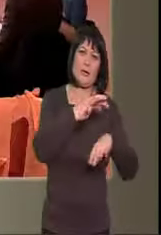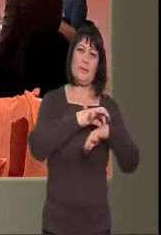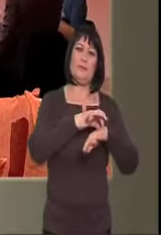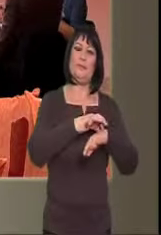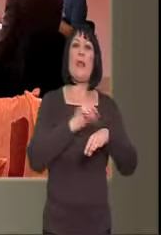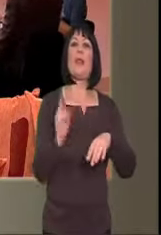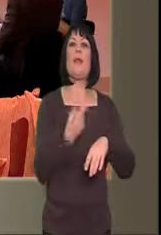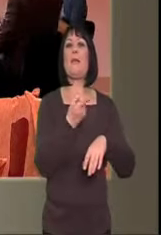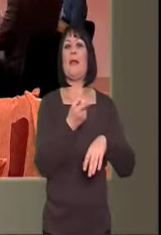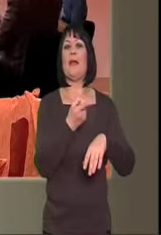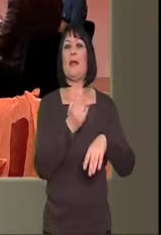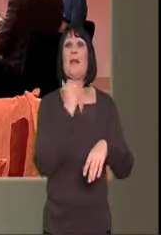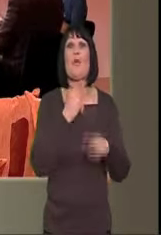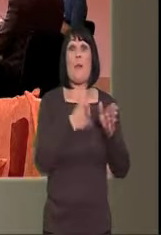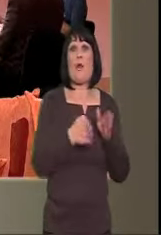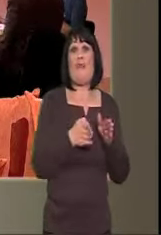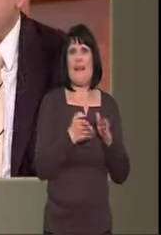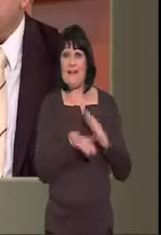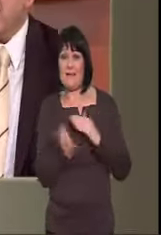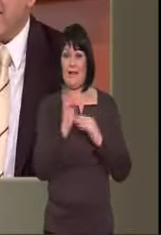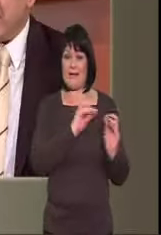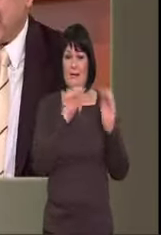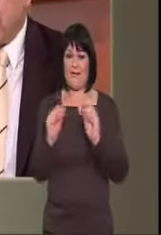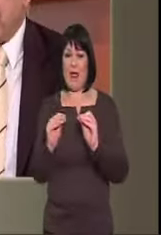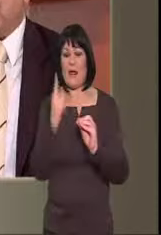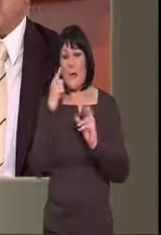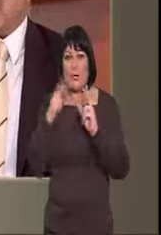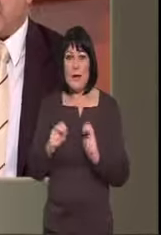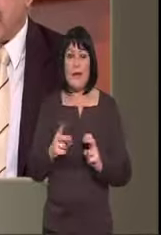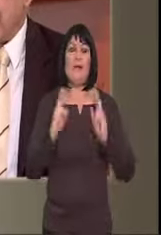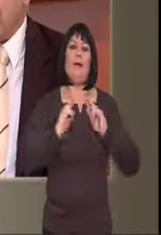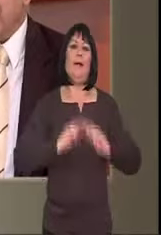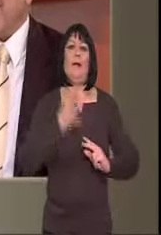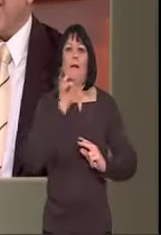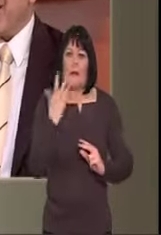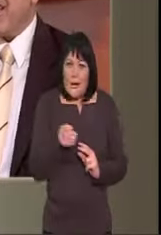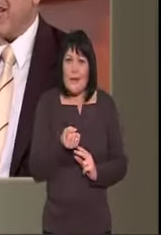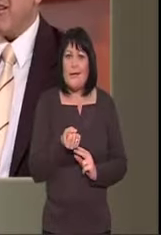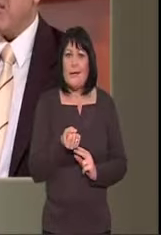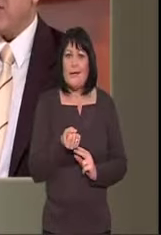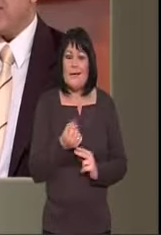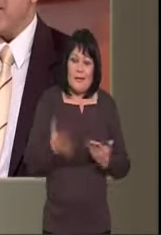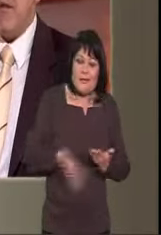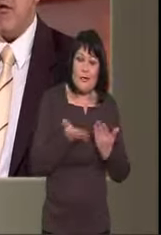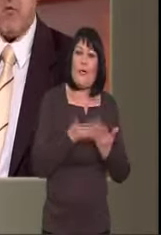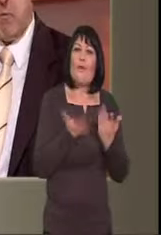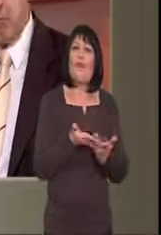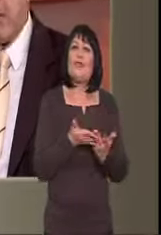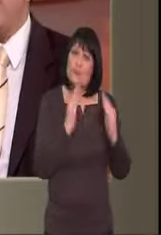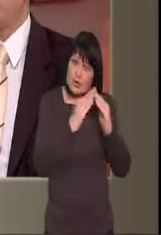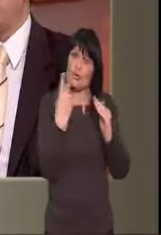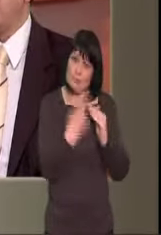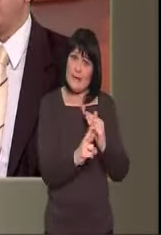ασθενής ο οποίος δεν μπορεί να μετακινηθεί από το κρεβάτι του έχει την ευτυχία και την ευκαιρία να δεχθεί τις υπηρεσίες ενός